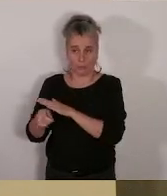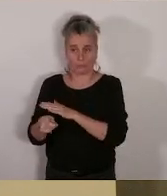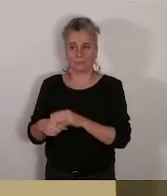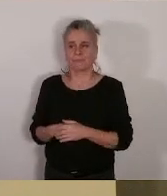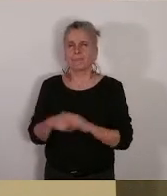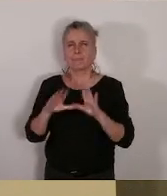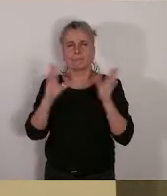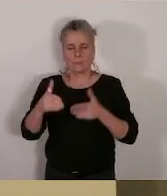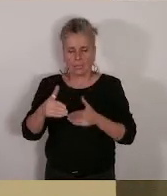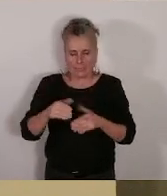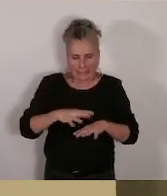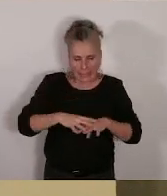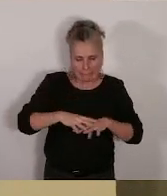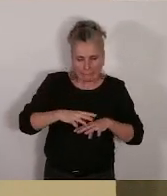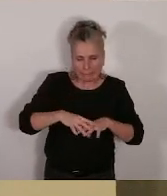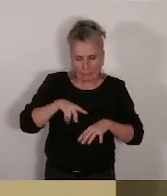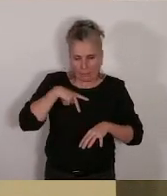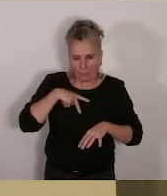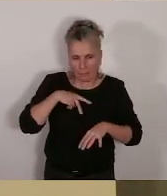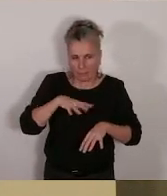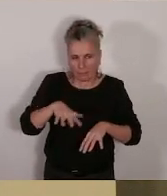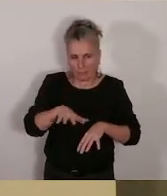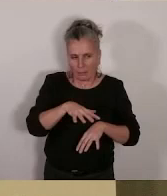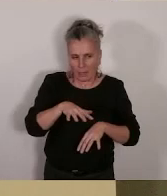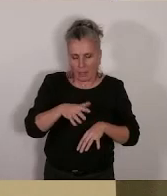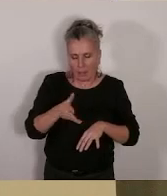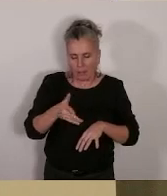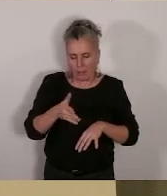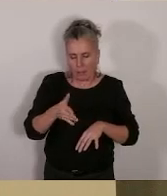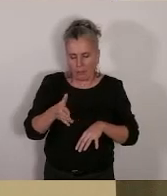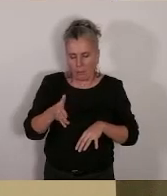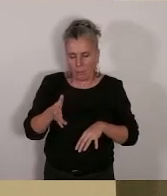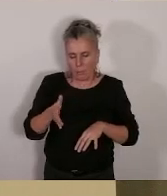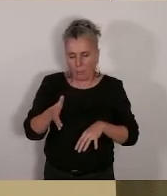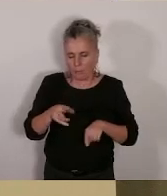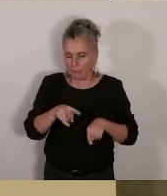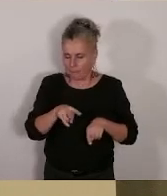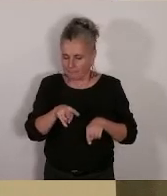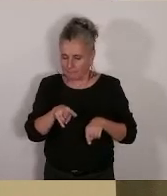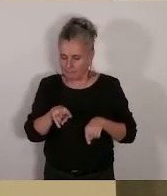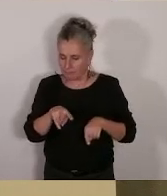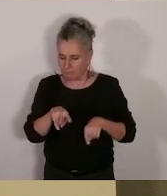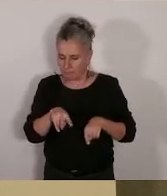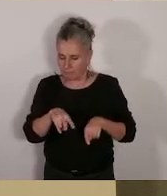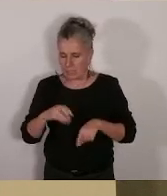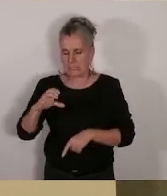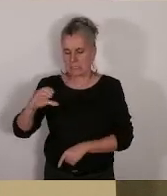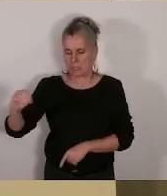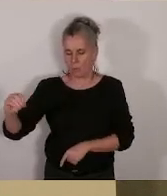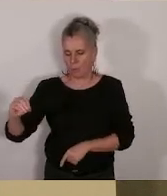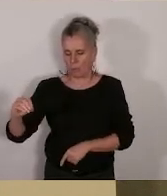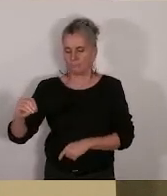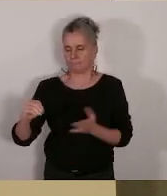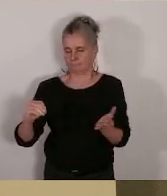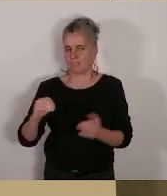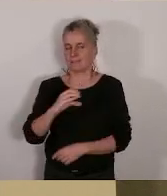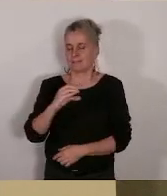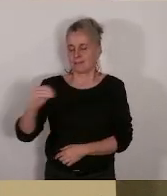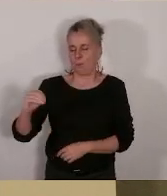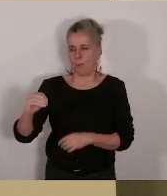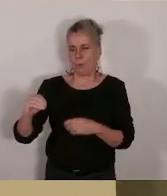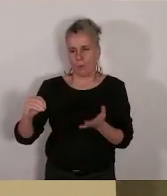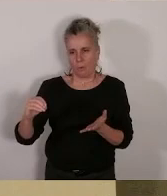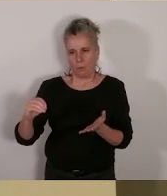retrouver le CCO, je le cherchais, le CCO,